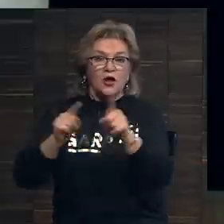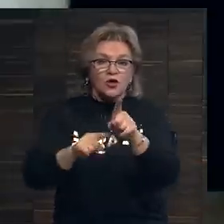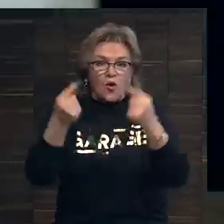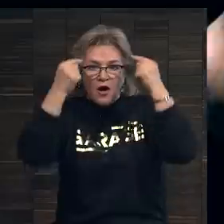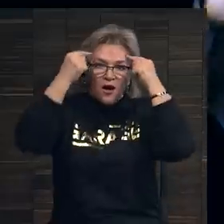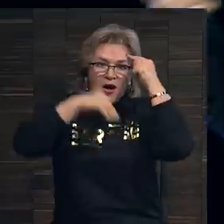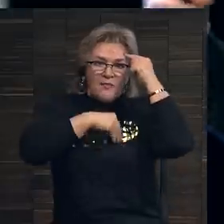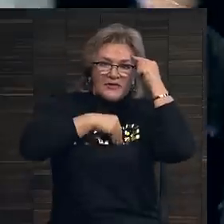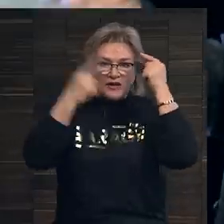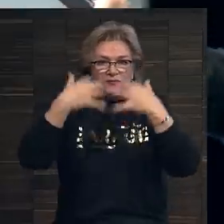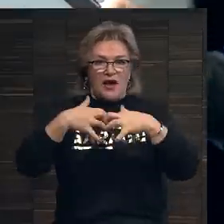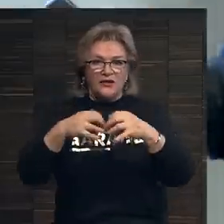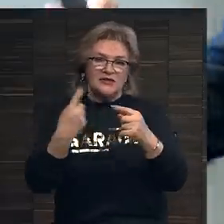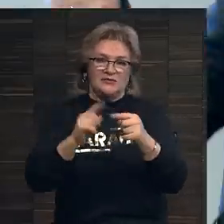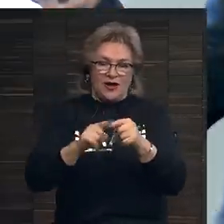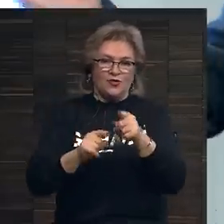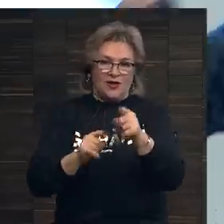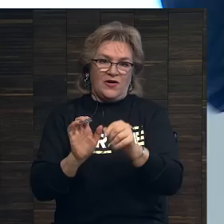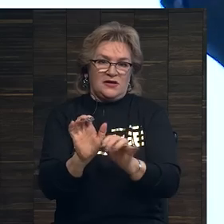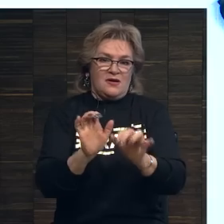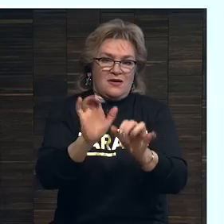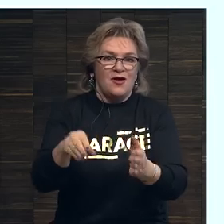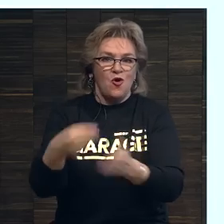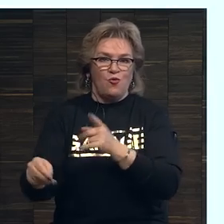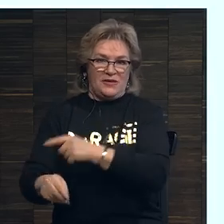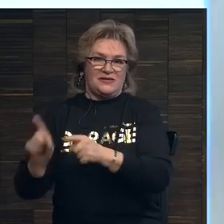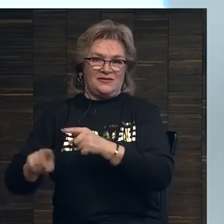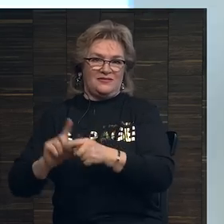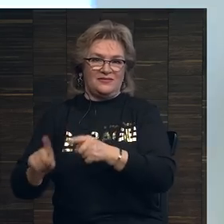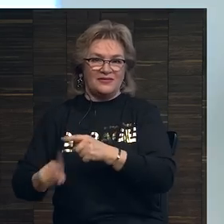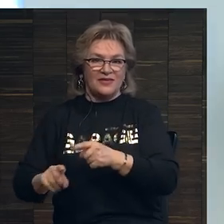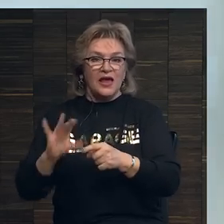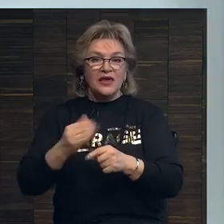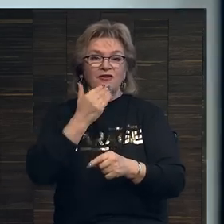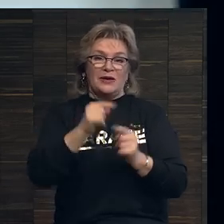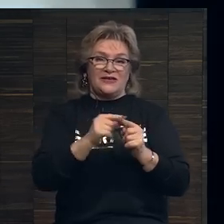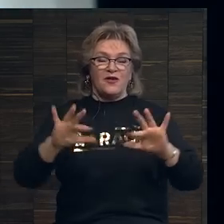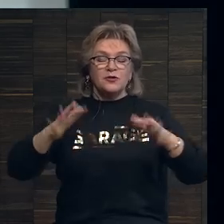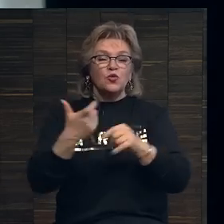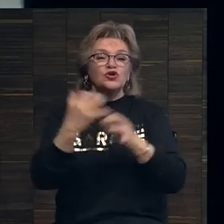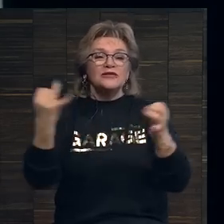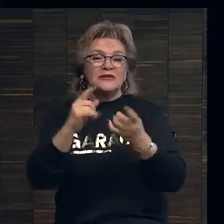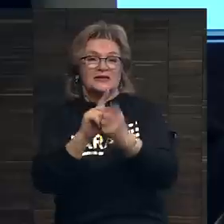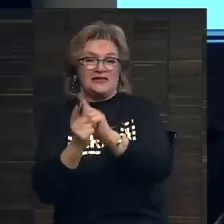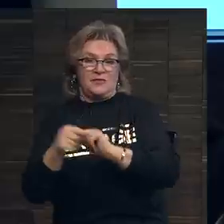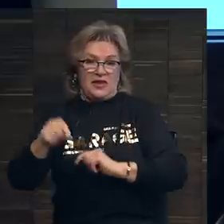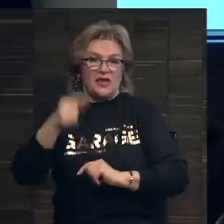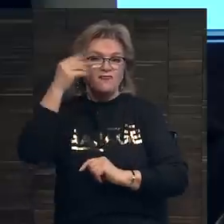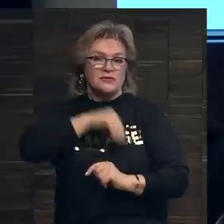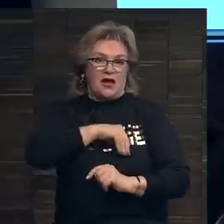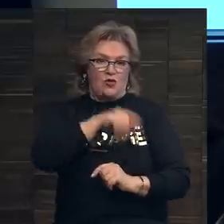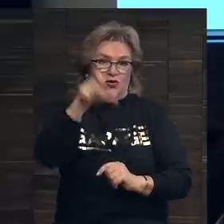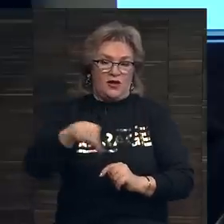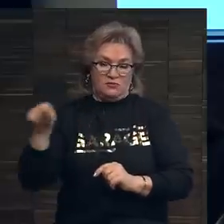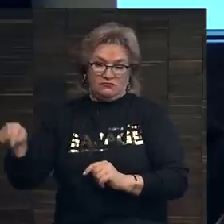включаются психологические механизмы, которые побуждают вас купить. И в последнее время происходит очень интересное изменение в этой психологии